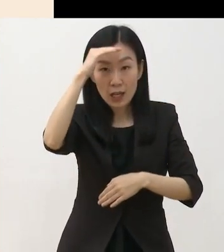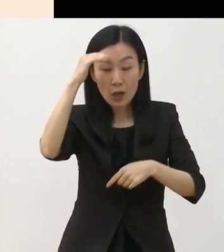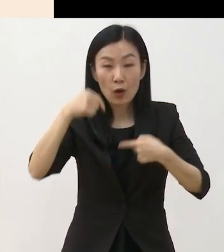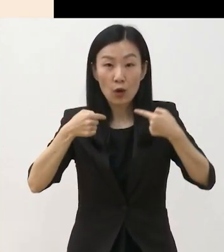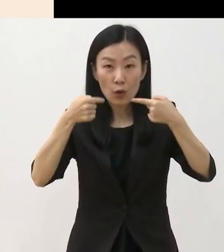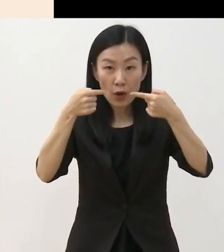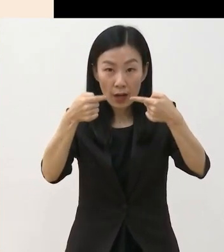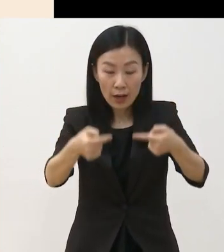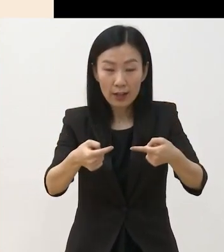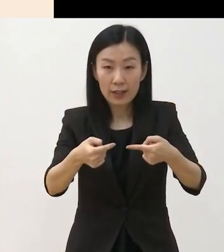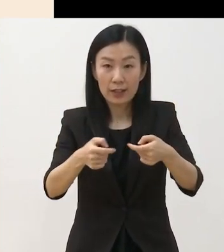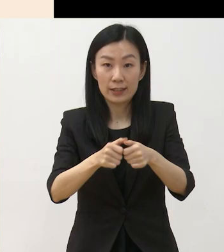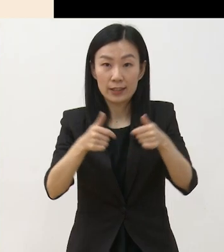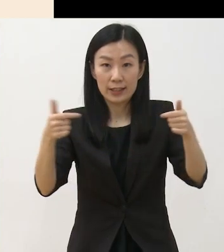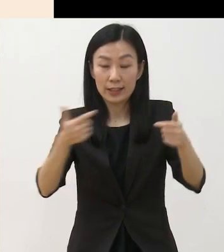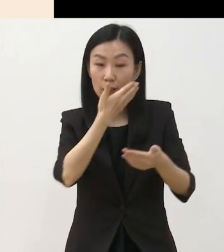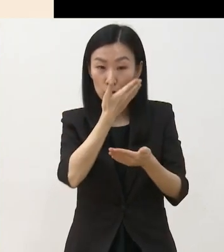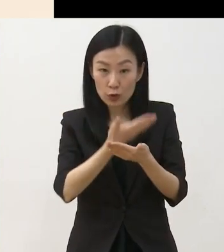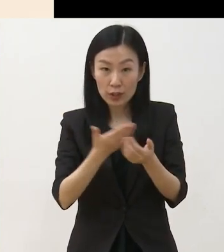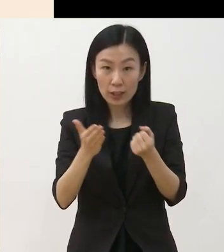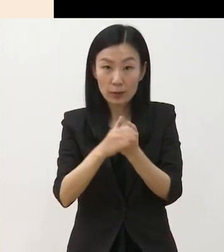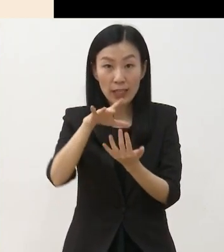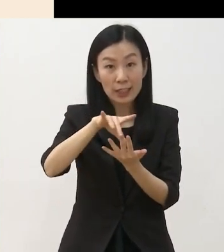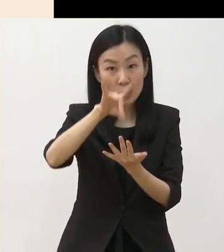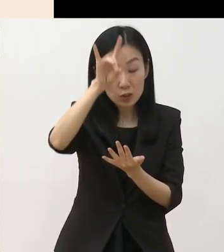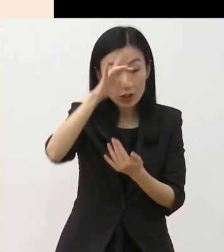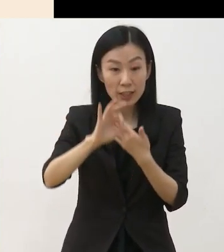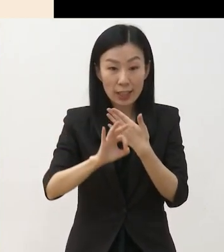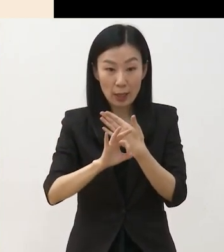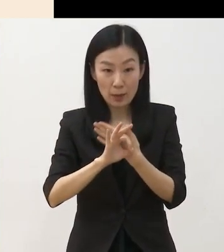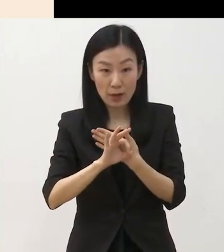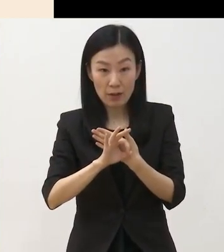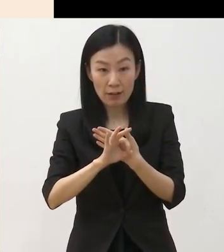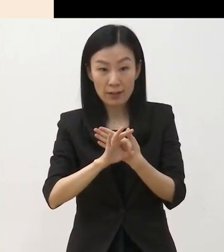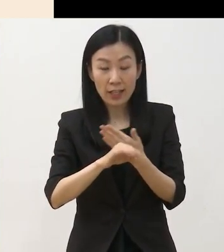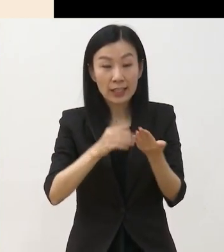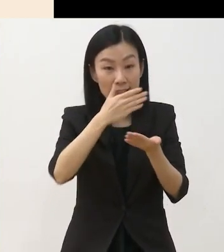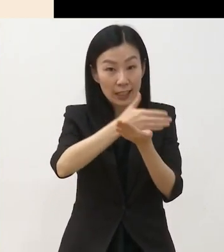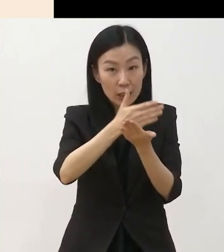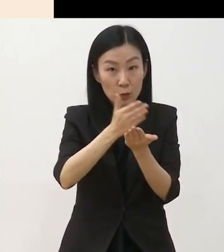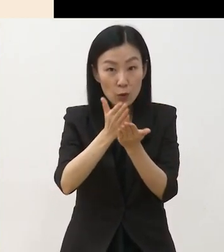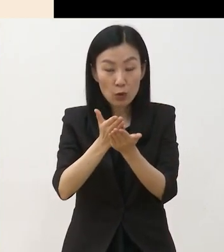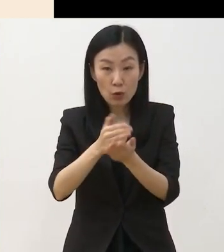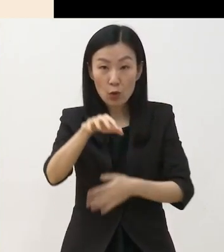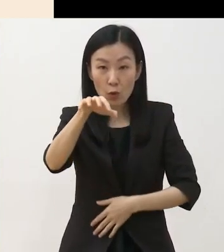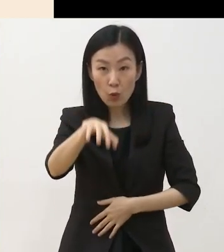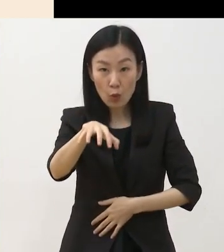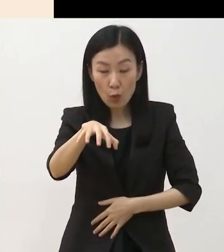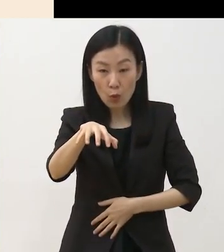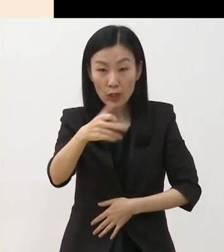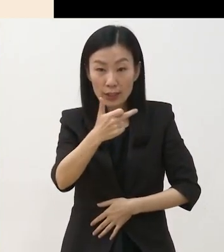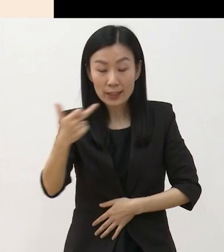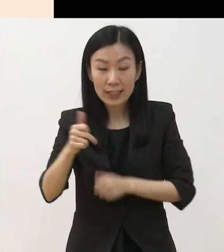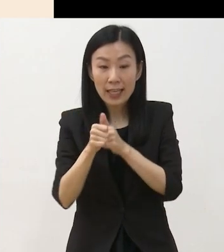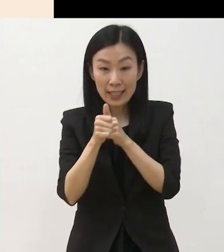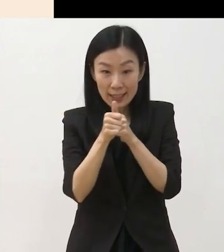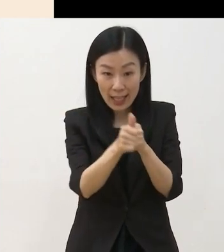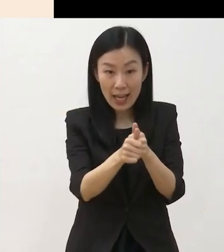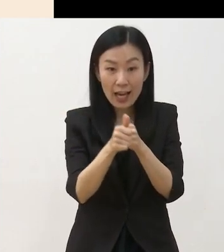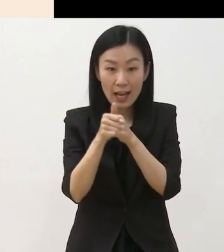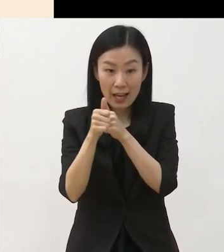이기는 사업입니다 선정이 되면 장르별로 또 극장 규모에 따라 정해진 회차 이상을